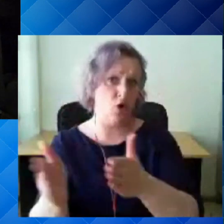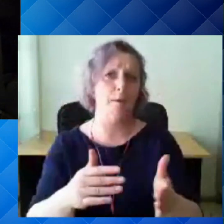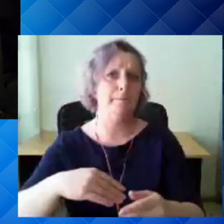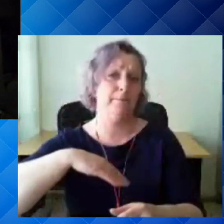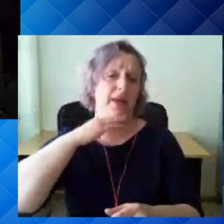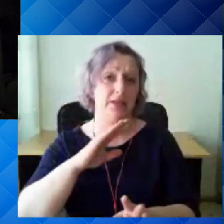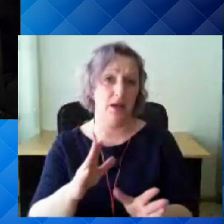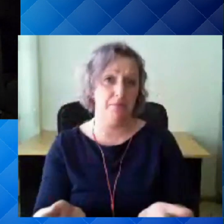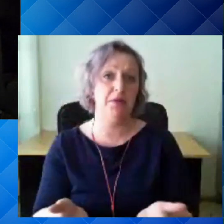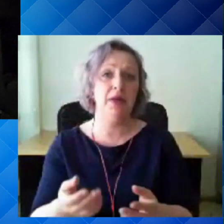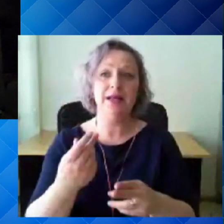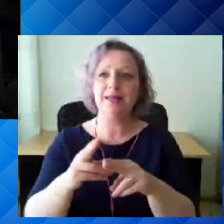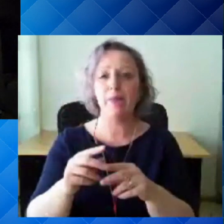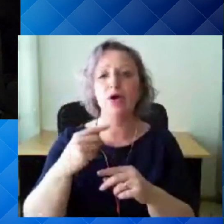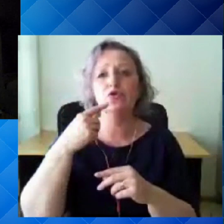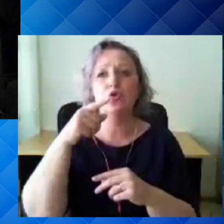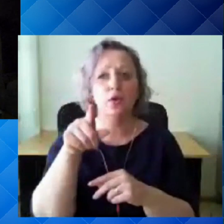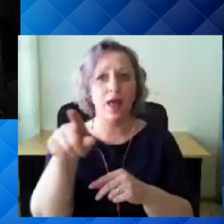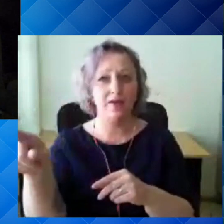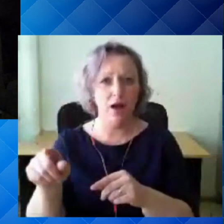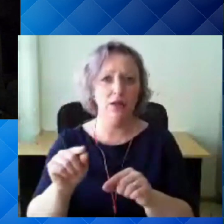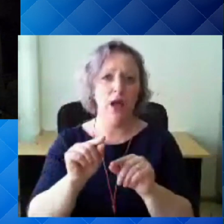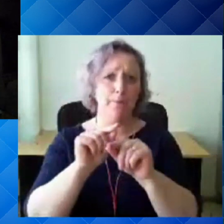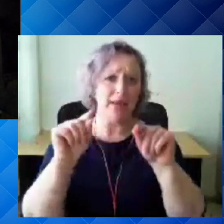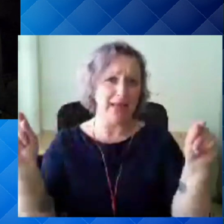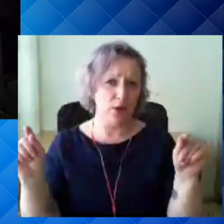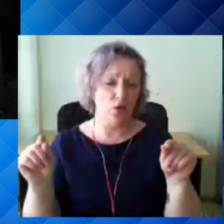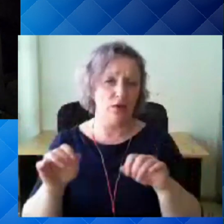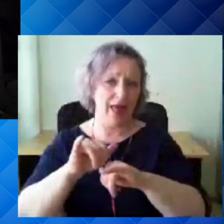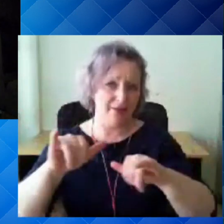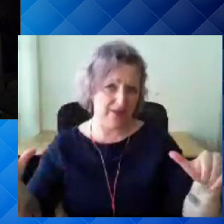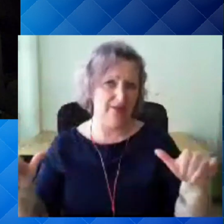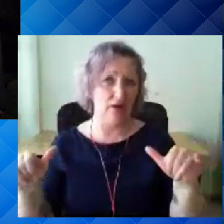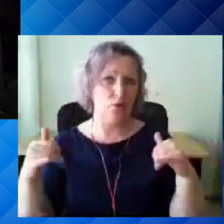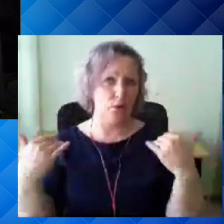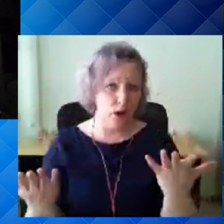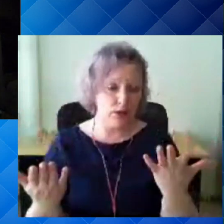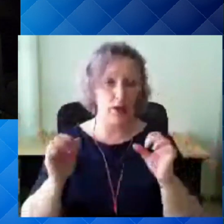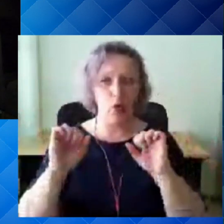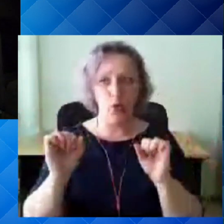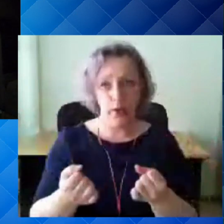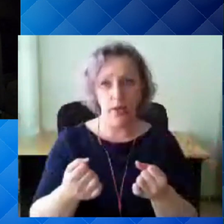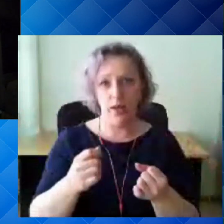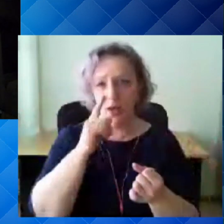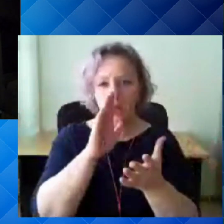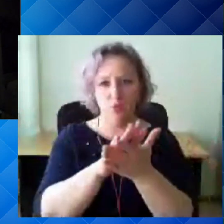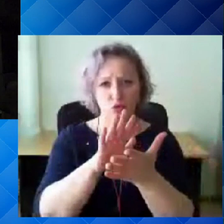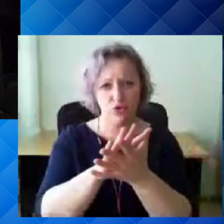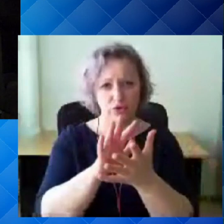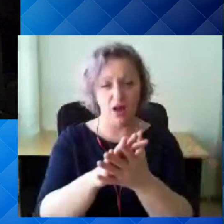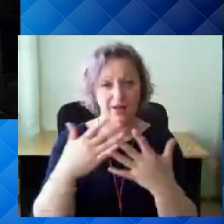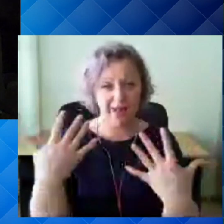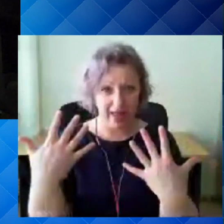väidavad, et pisikud eelkõige siis levivadki ja viirused läbi selle, et sa lihtsalt mustade kättega